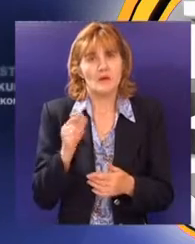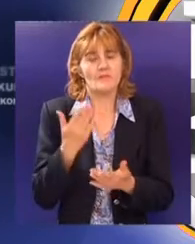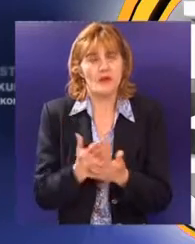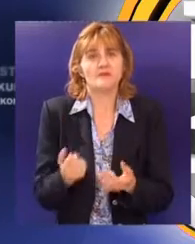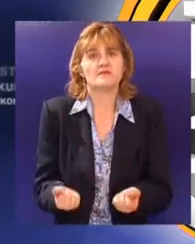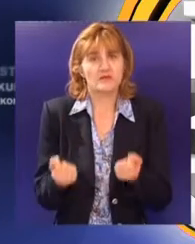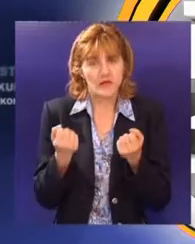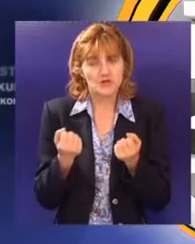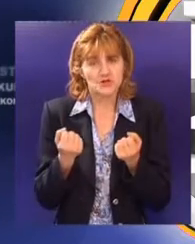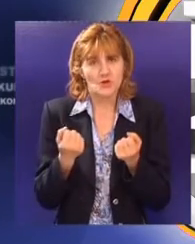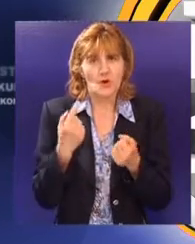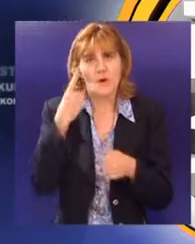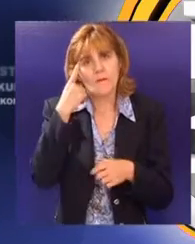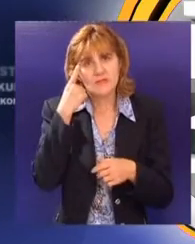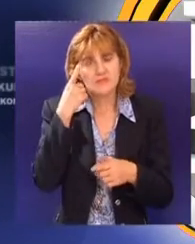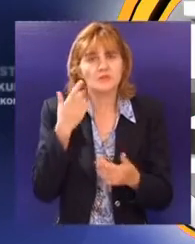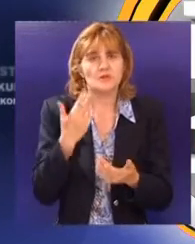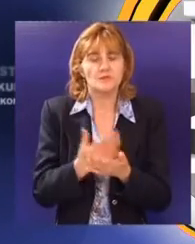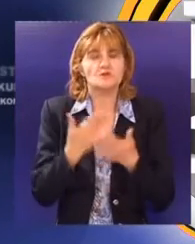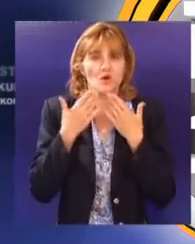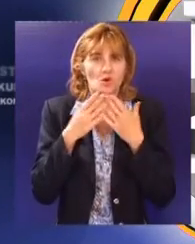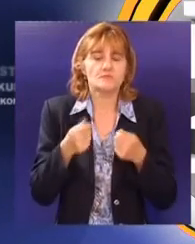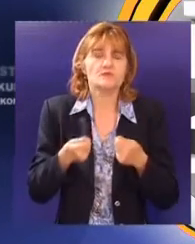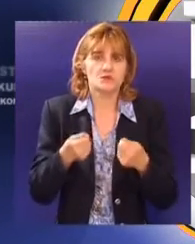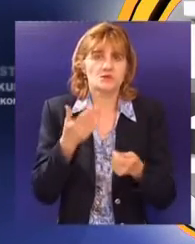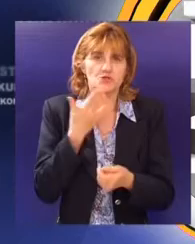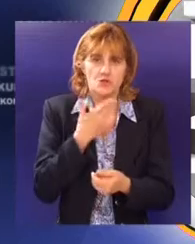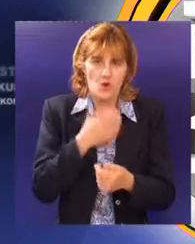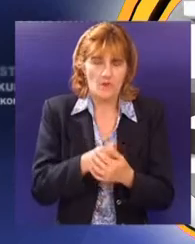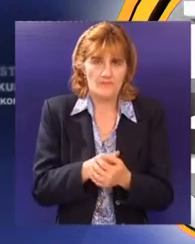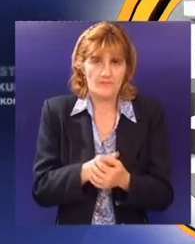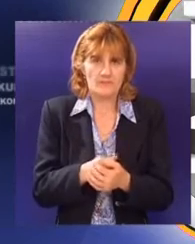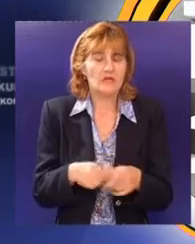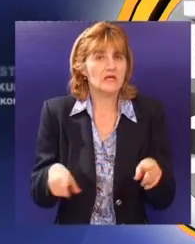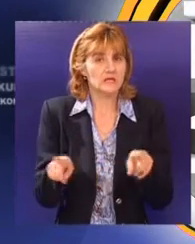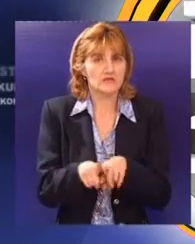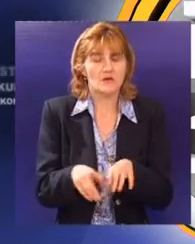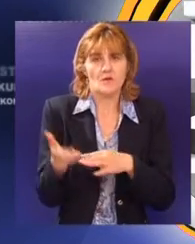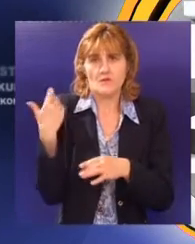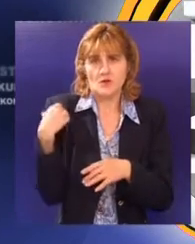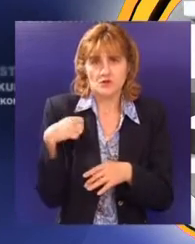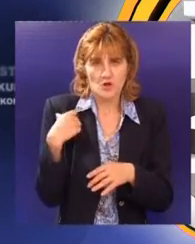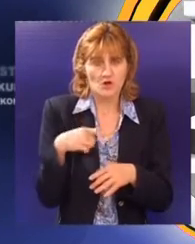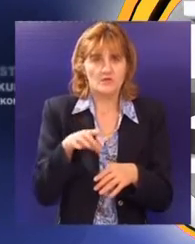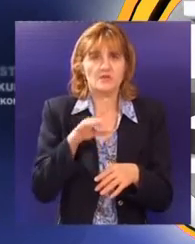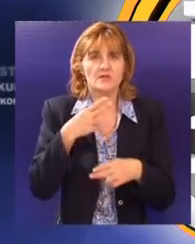mislim da ću uspeti da upišem žernu školu. Način polaganja ispita je isti kao i prošle godine.